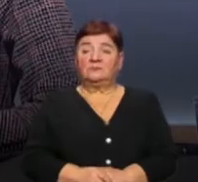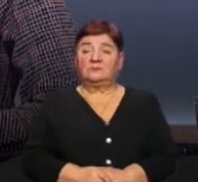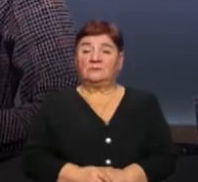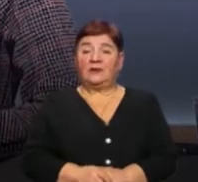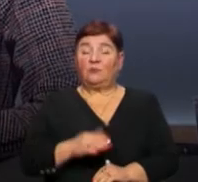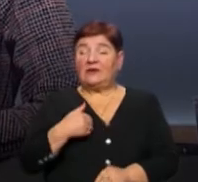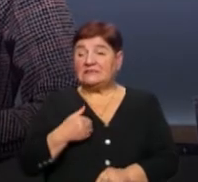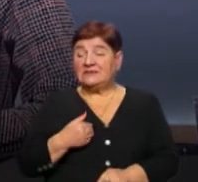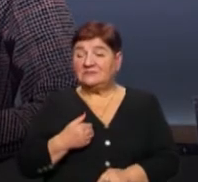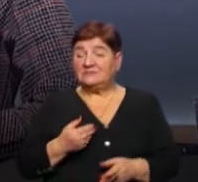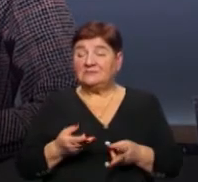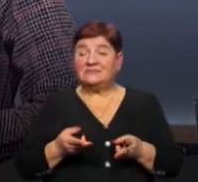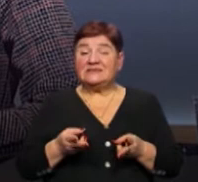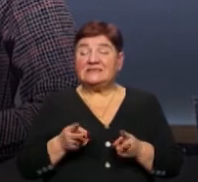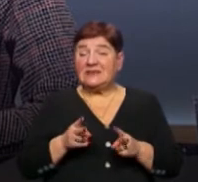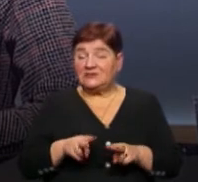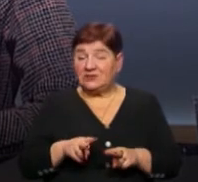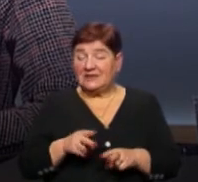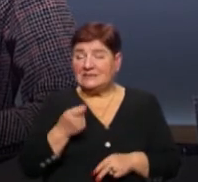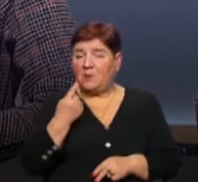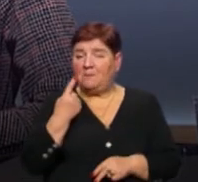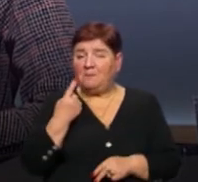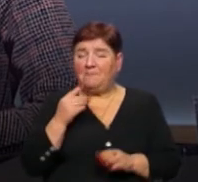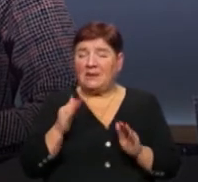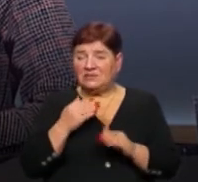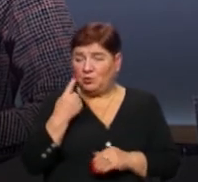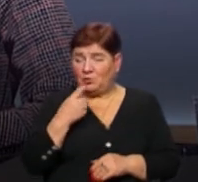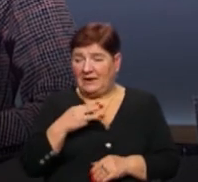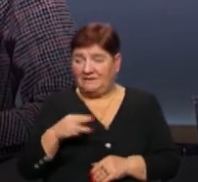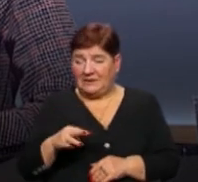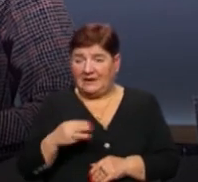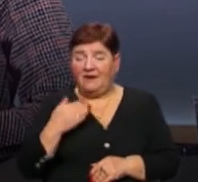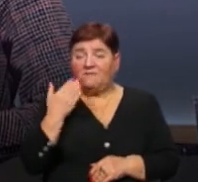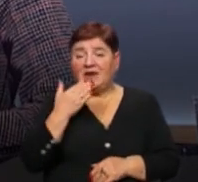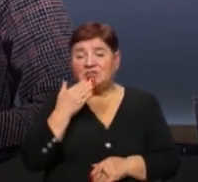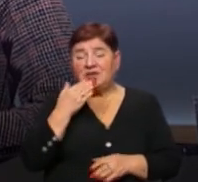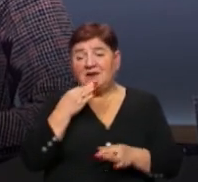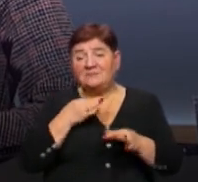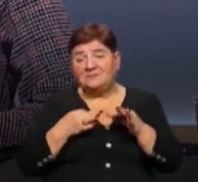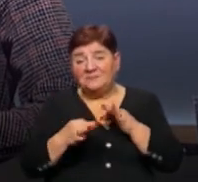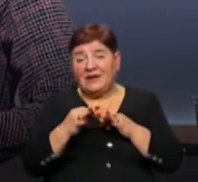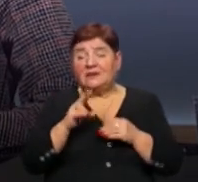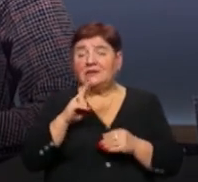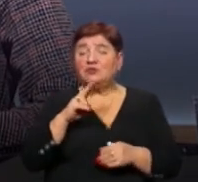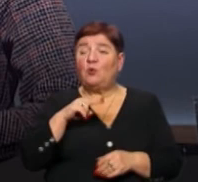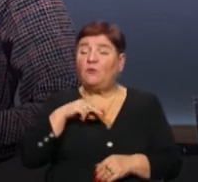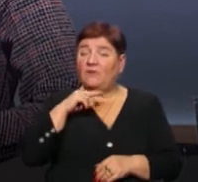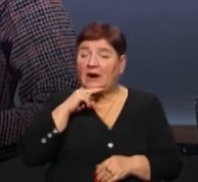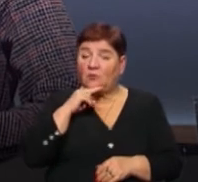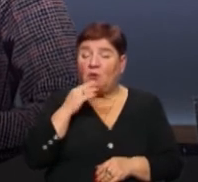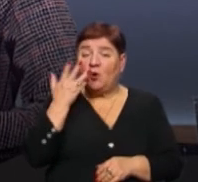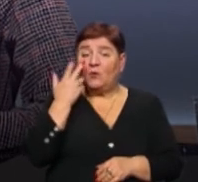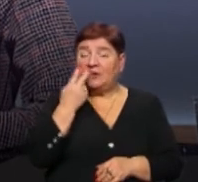Нас залишається менше хвилини до завершення програми. Ваші поради, на що звертати увагу, коли